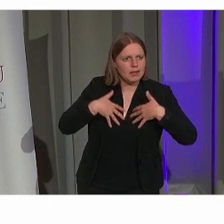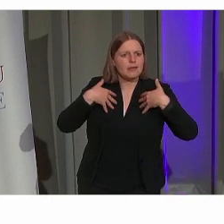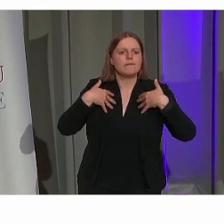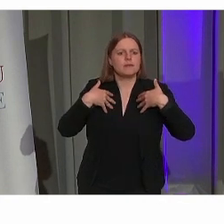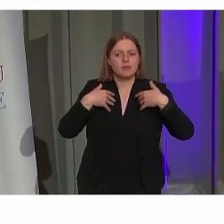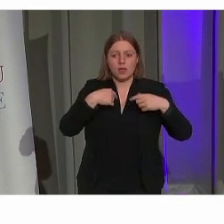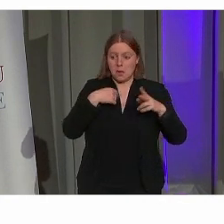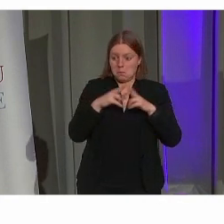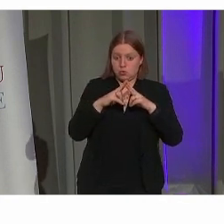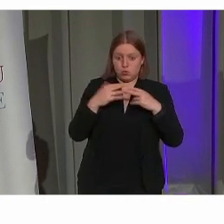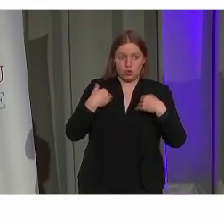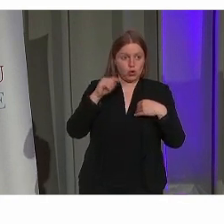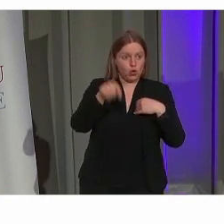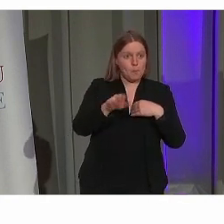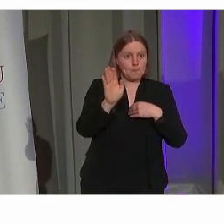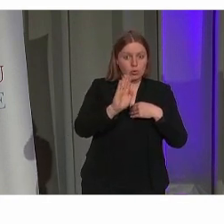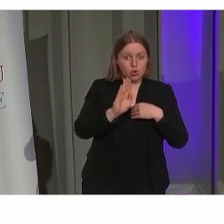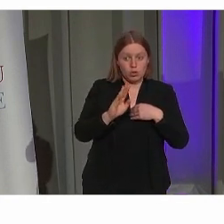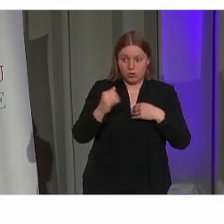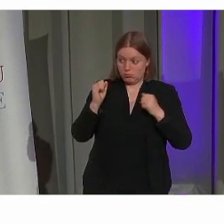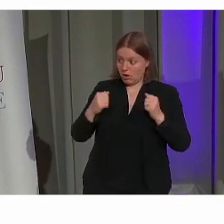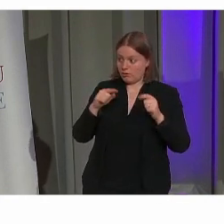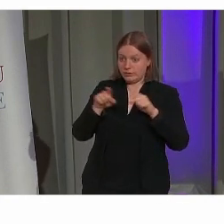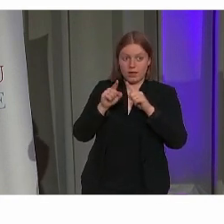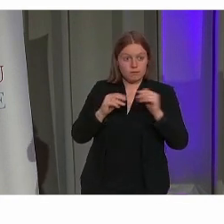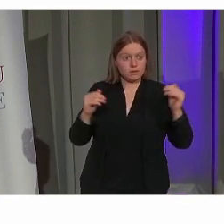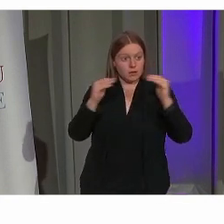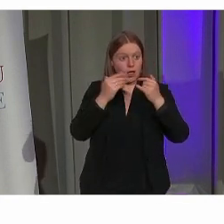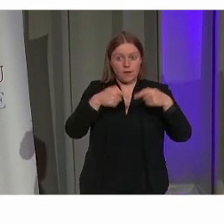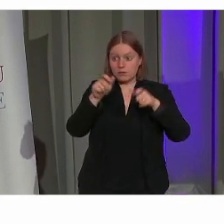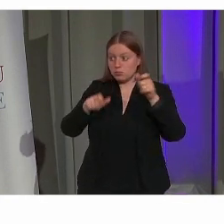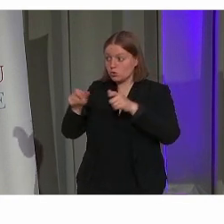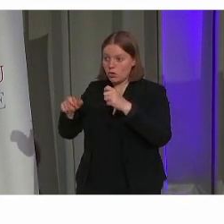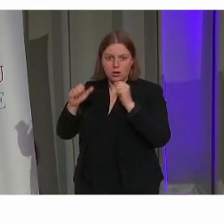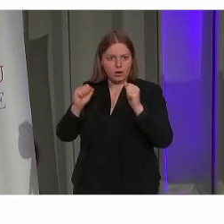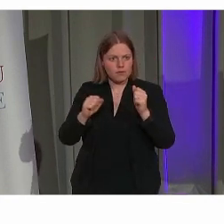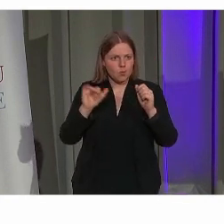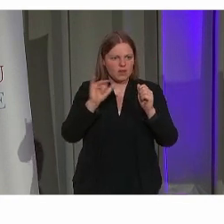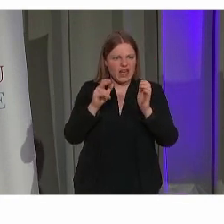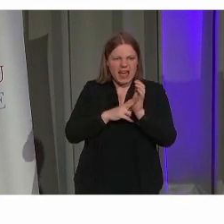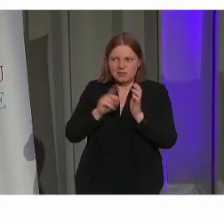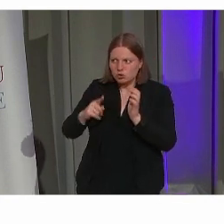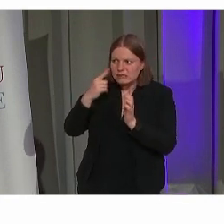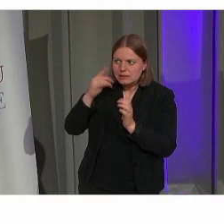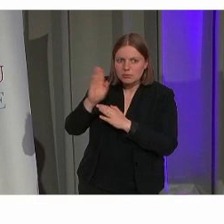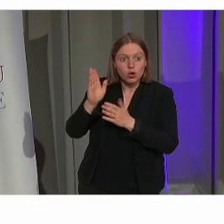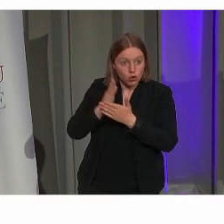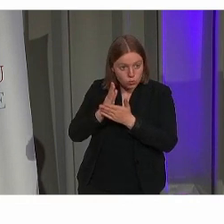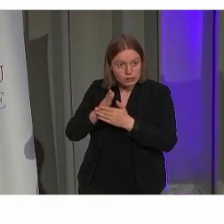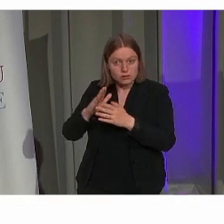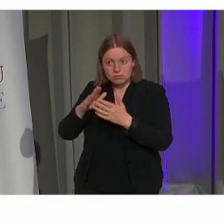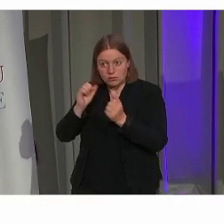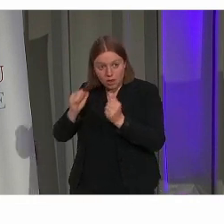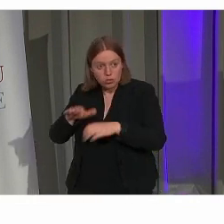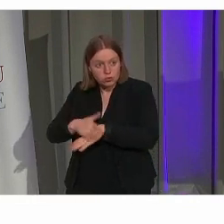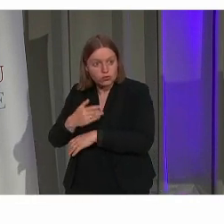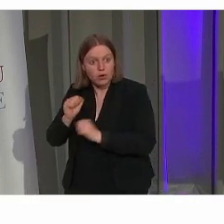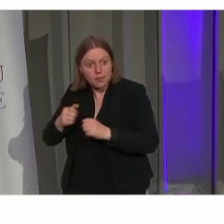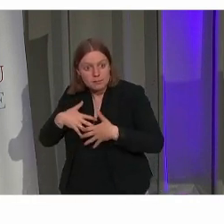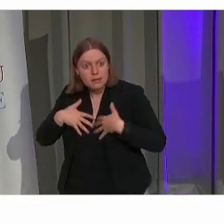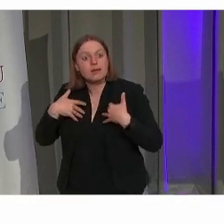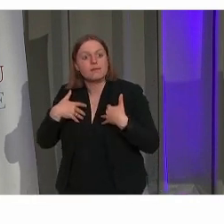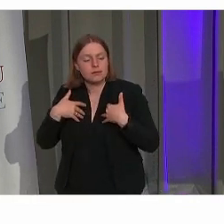kan ik als bezoeker, net als iedereen, de hoogtepunten van een bezoek aan bruggen beleven? En vanuit die